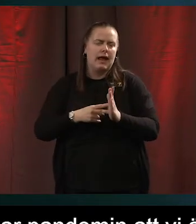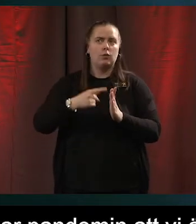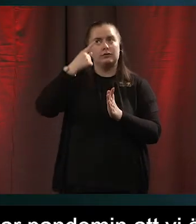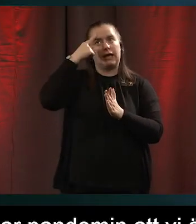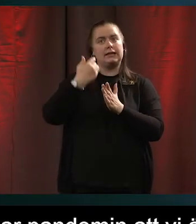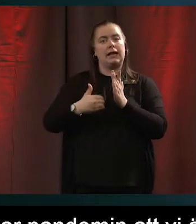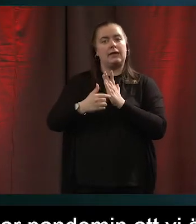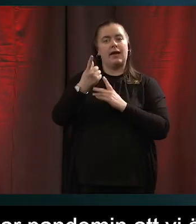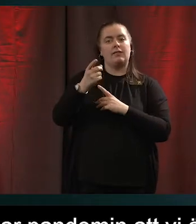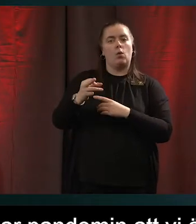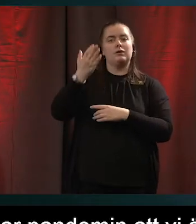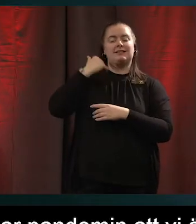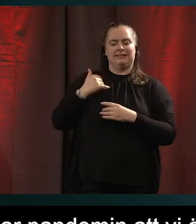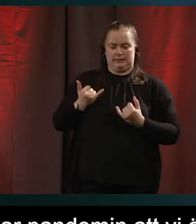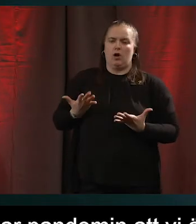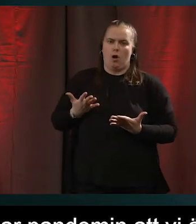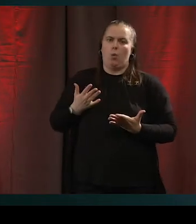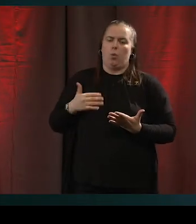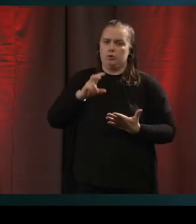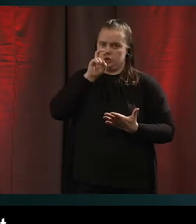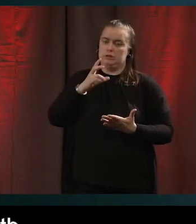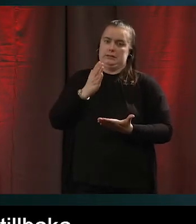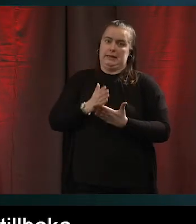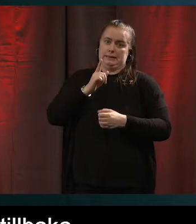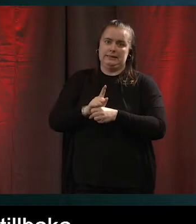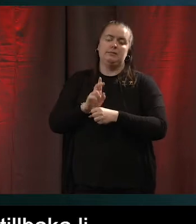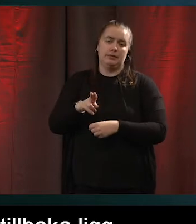ska vi satsa på. Det är rätt i tiden. Det behövs verkligen.